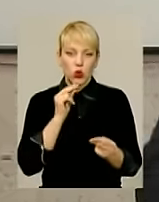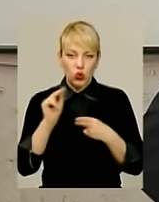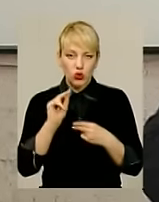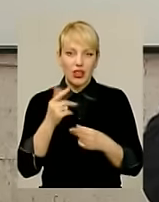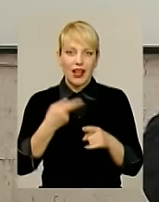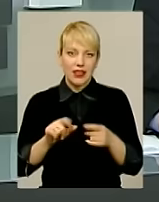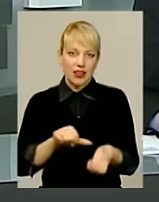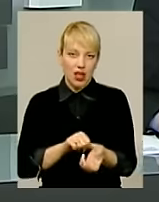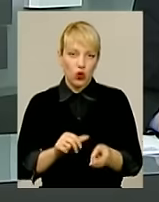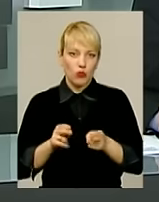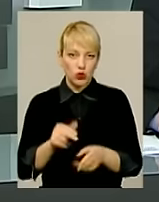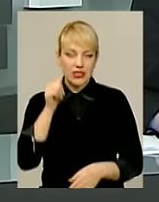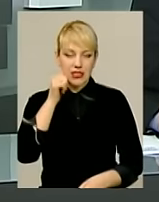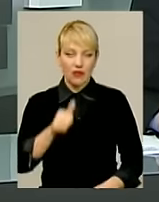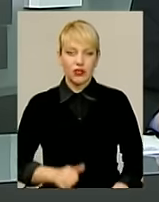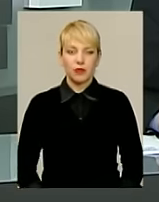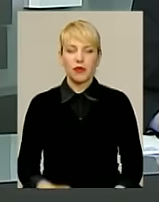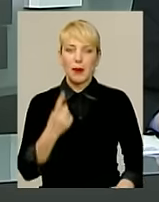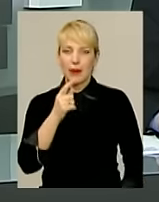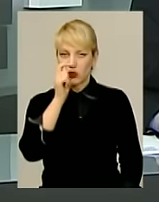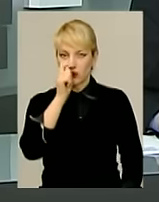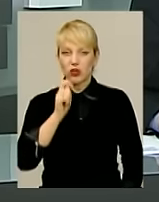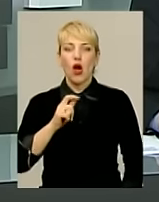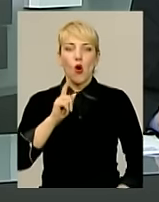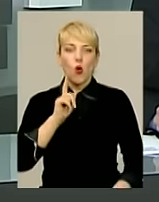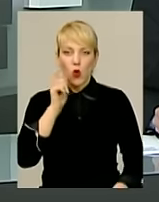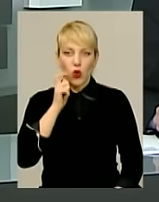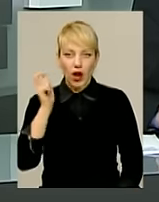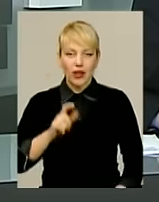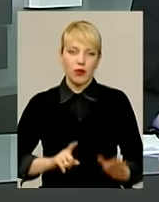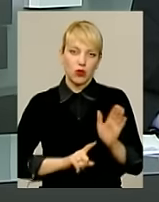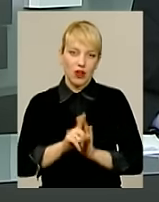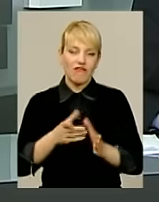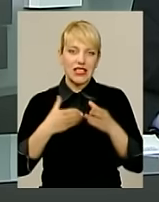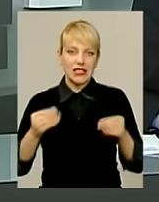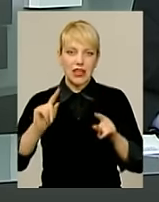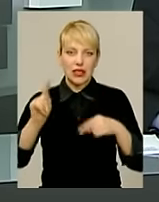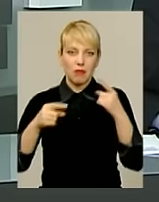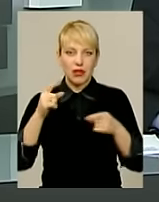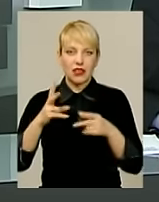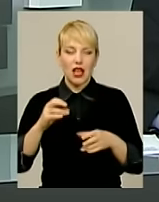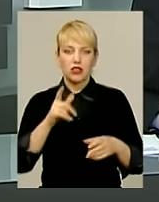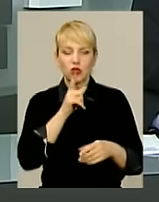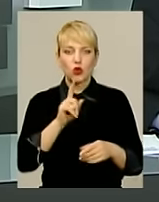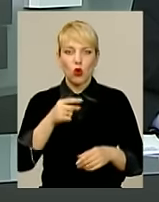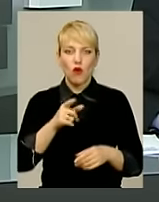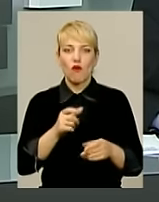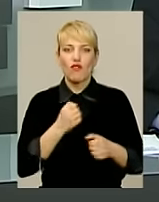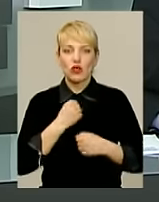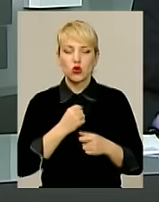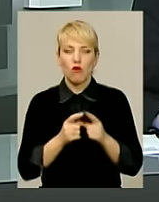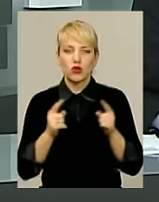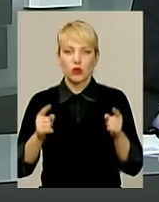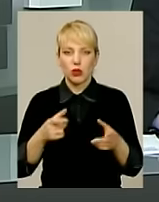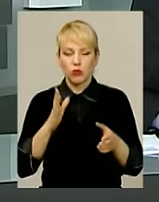завтра». 1 квітня в Україні розпочинається весняний призов на строкову військову службу. Він триватиме до